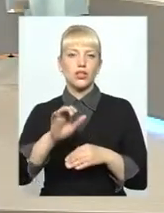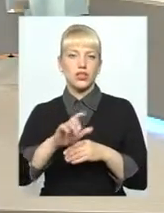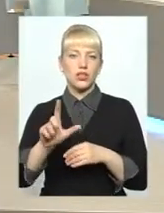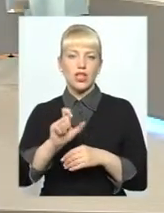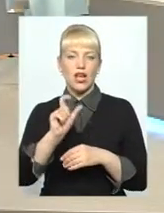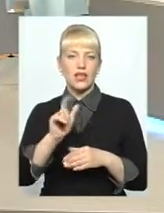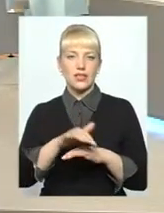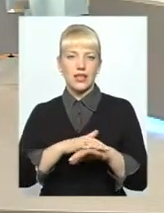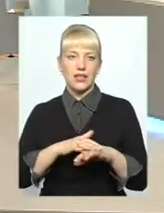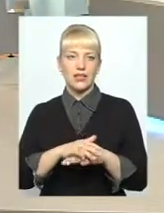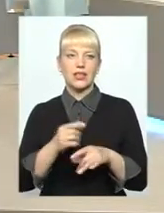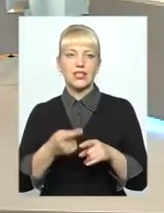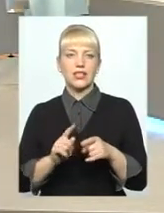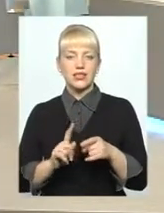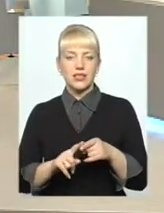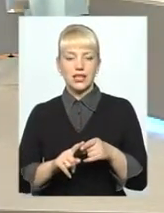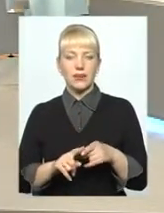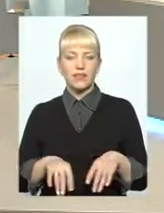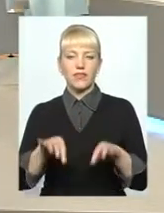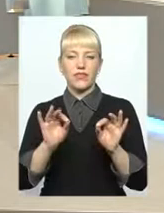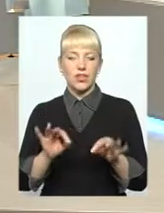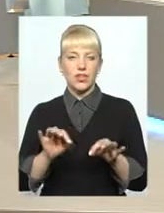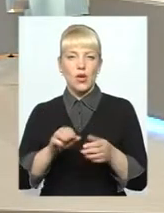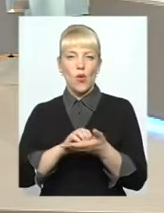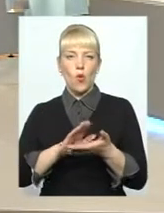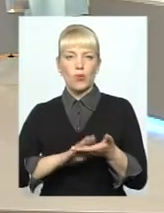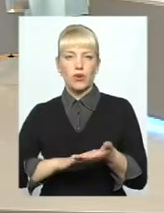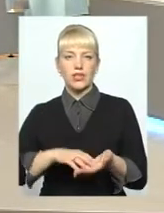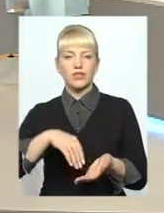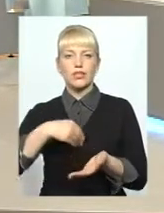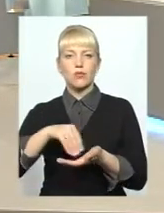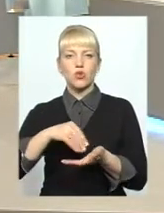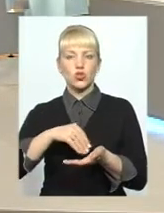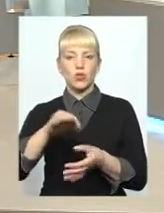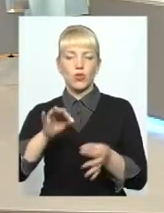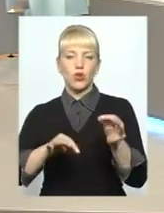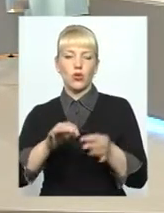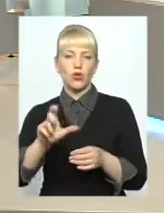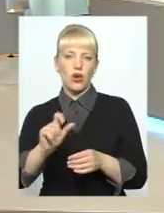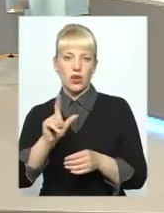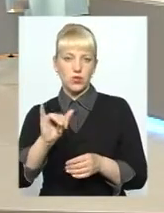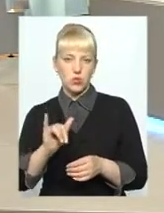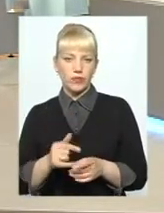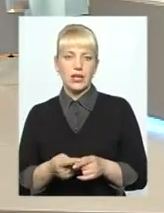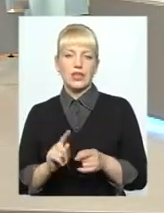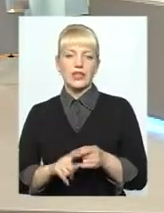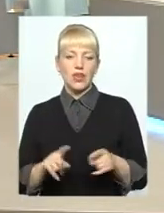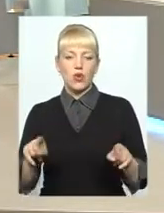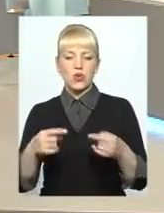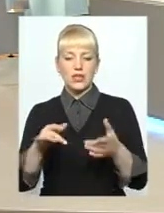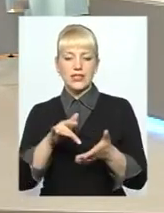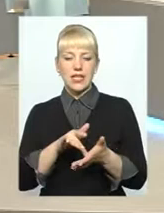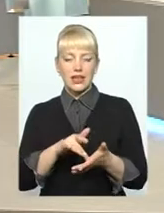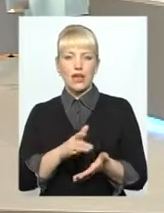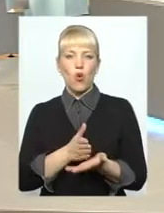вірний облік спожитого природного газу, організація центров обслуговування